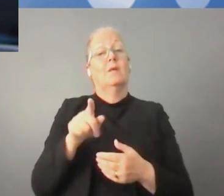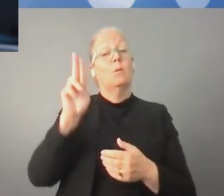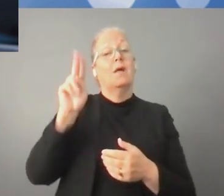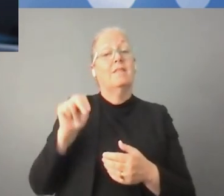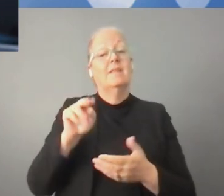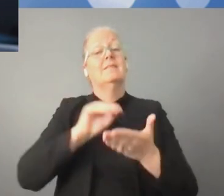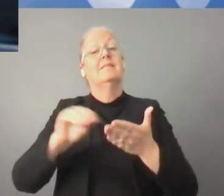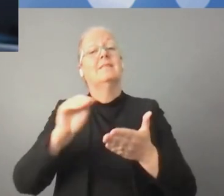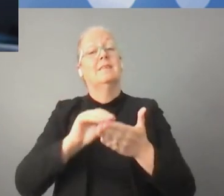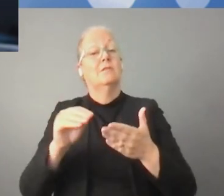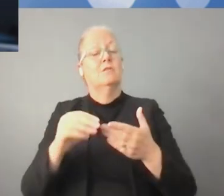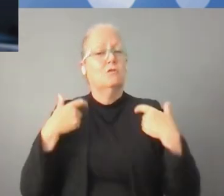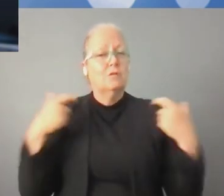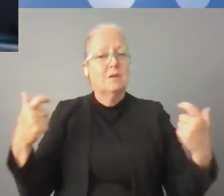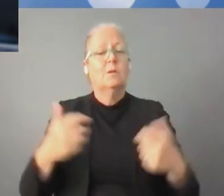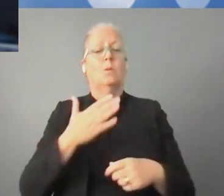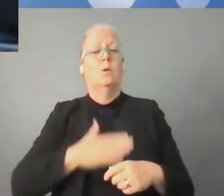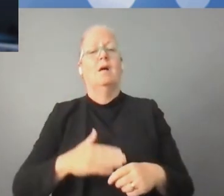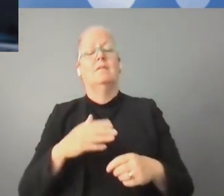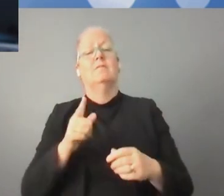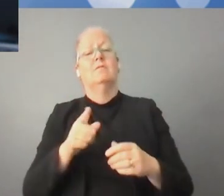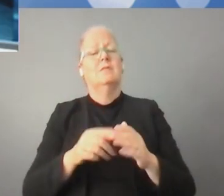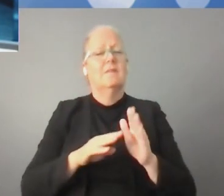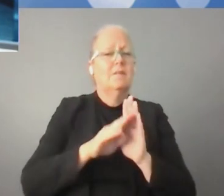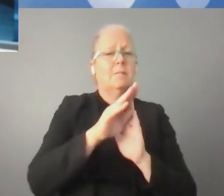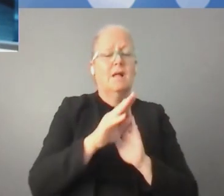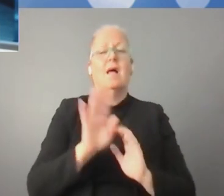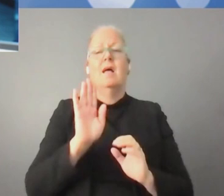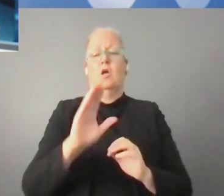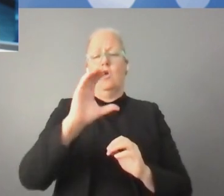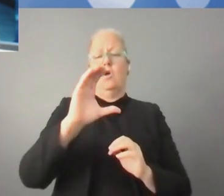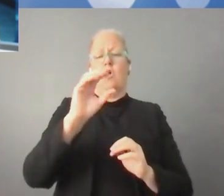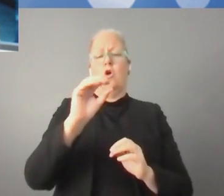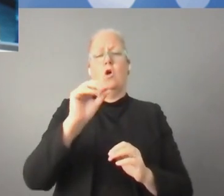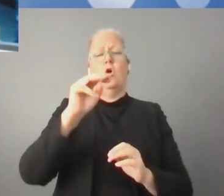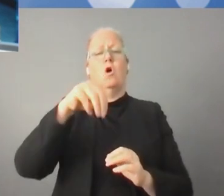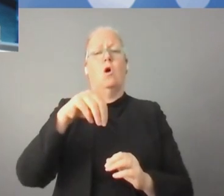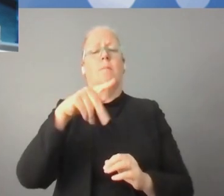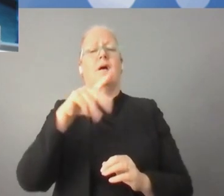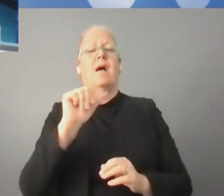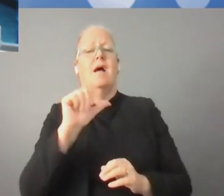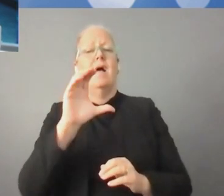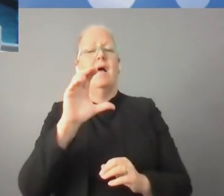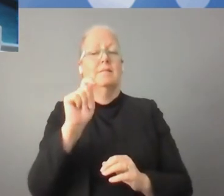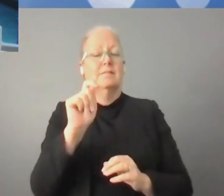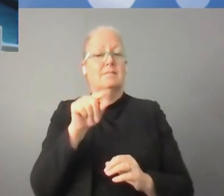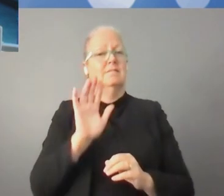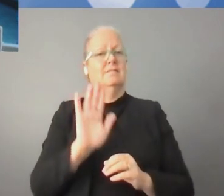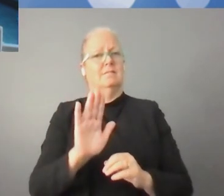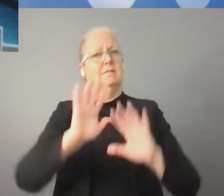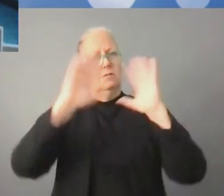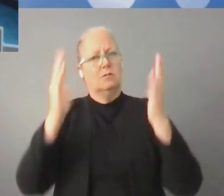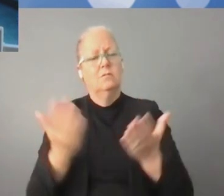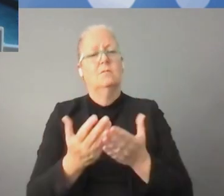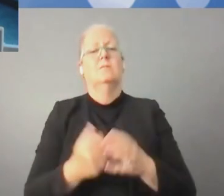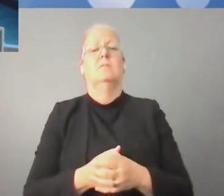وباهتمام إلى المبادرة التي أطلقها الأمين العام للأمم المتحدة في مجال حلقي